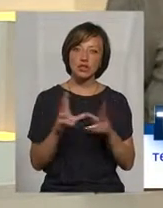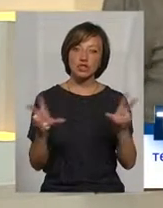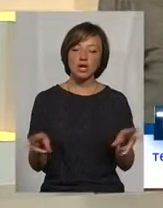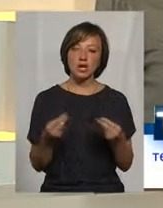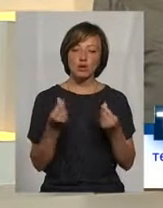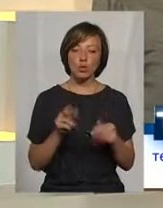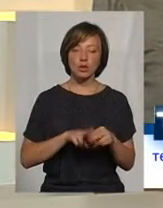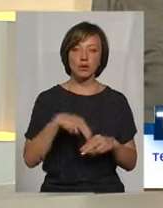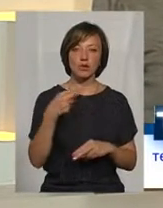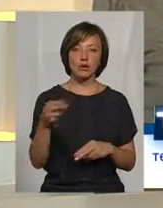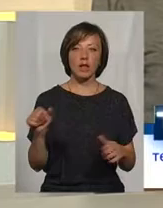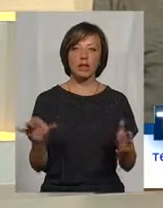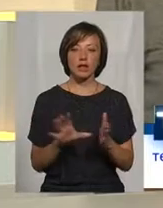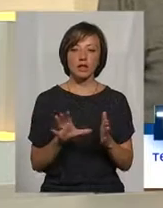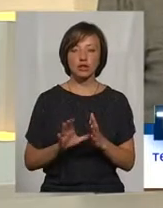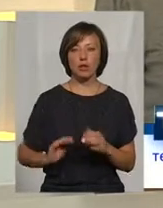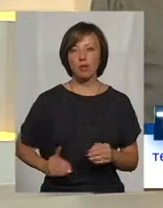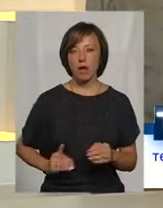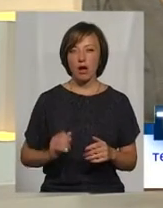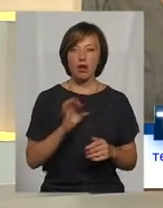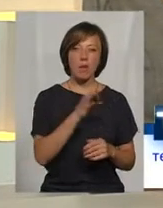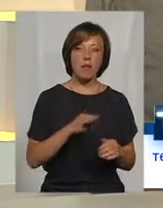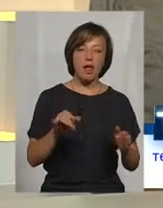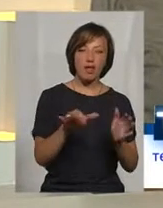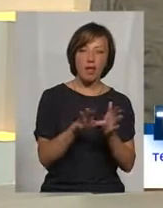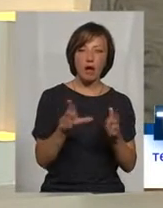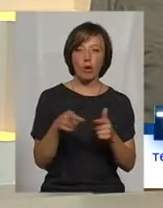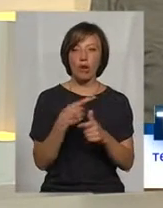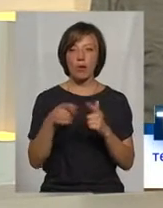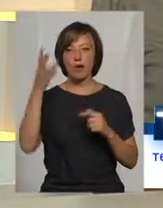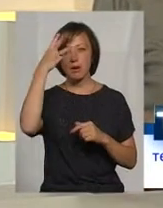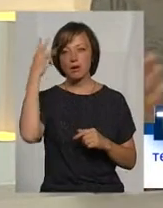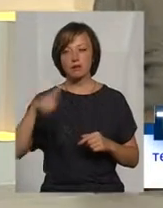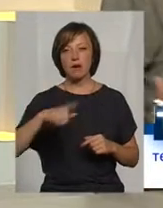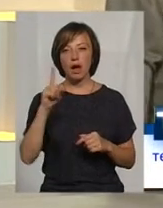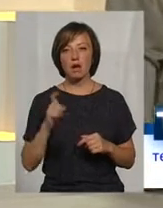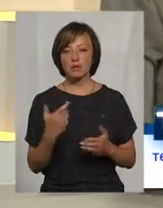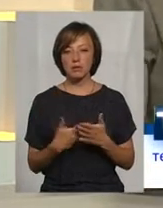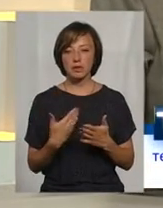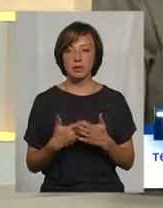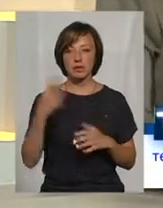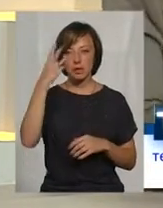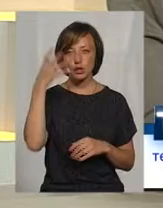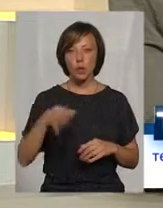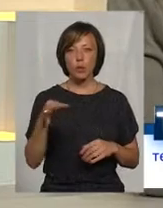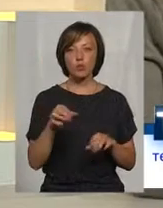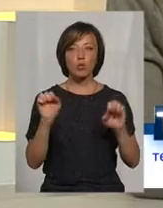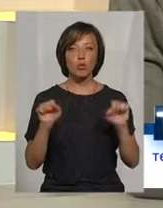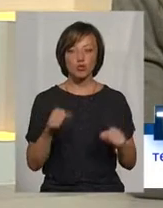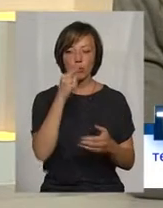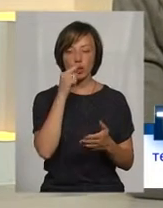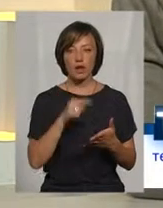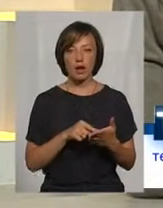повернуть енергетичні компанії, там, Обленерго, Хмельницьк, ГАЗ, до прикладу, у Хмельницькій області, вони можуть